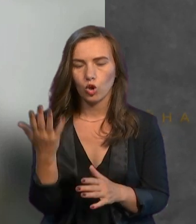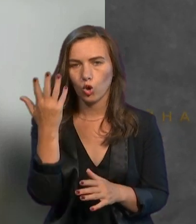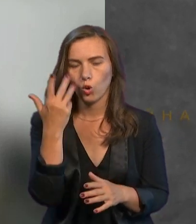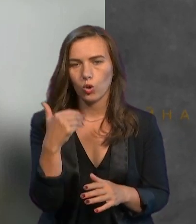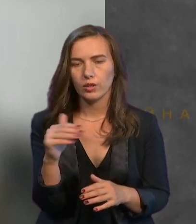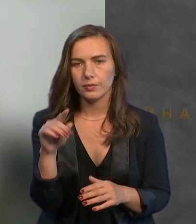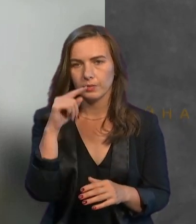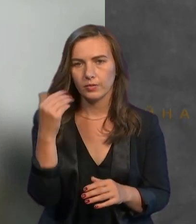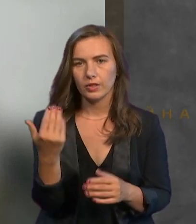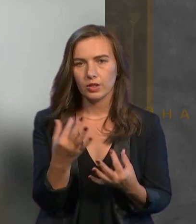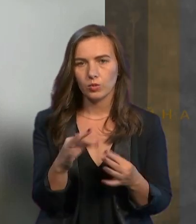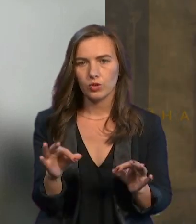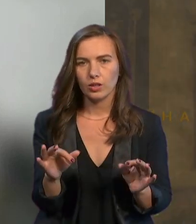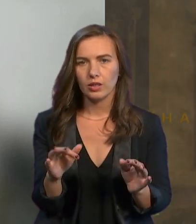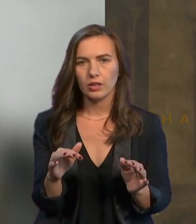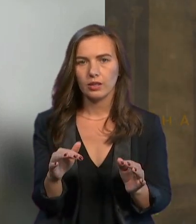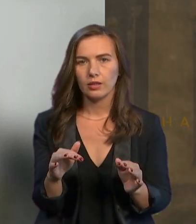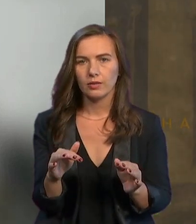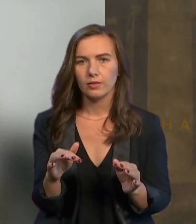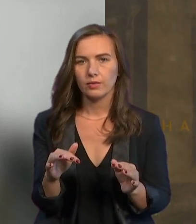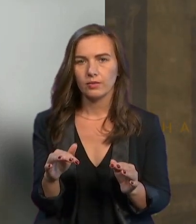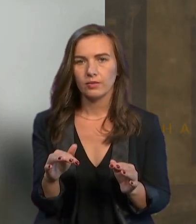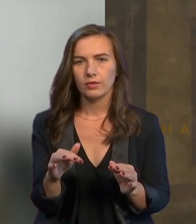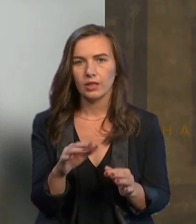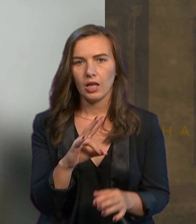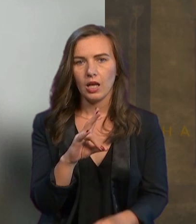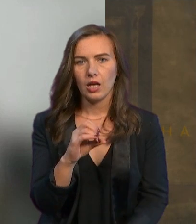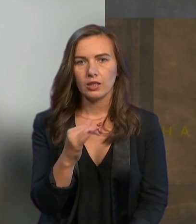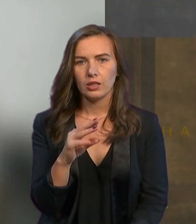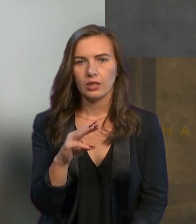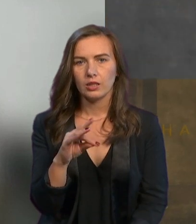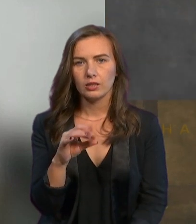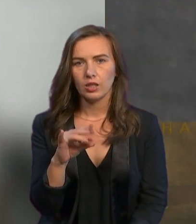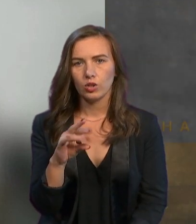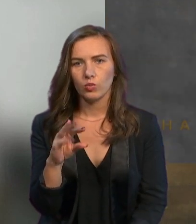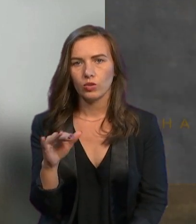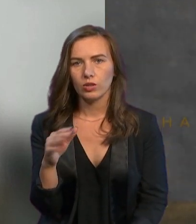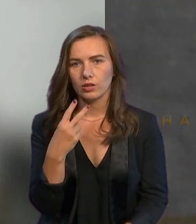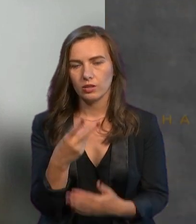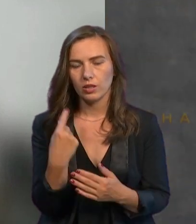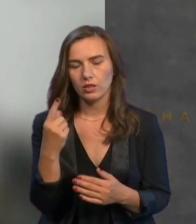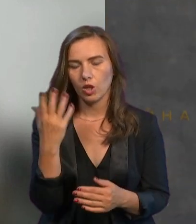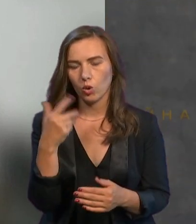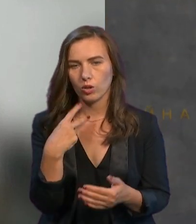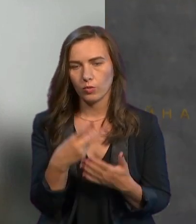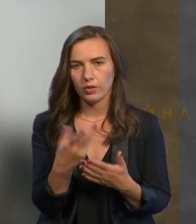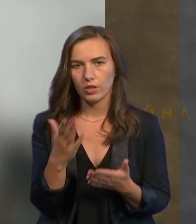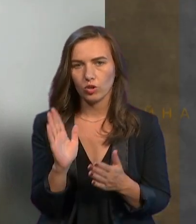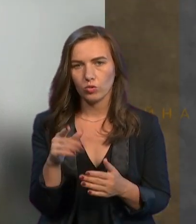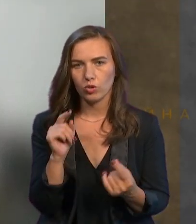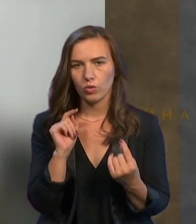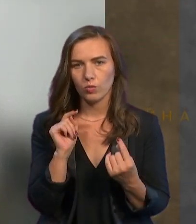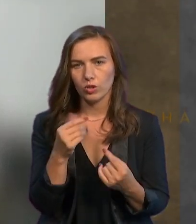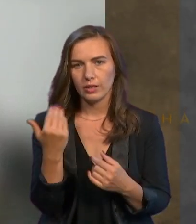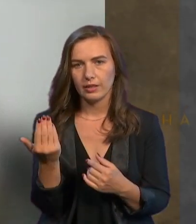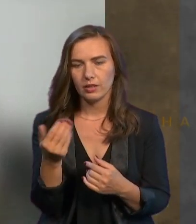допустили навіть нейтральному статусу. Тобто я знала, що коли я їх побачу на доріжці, якщо я буду проти них фехтувати,